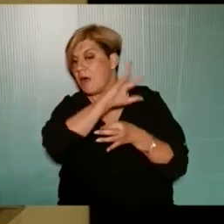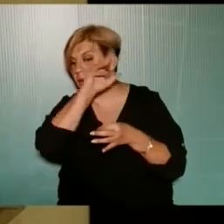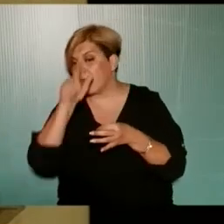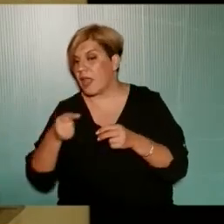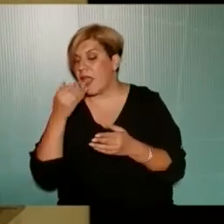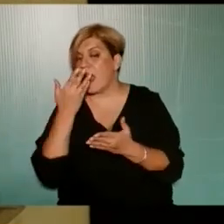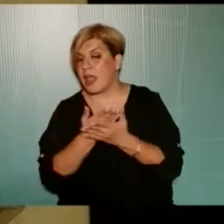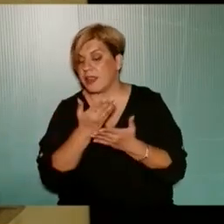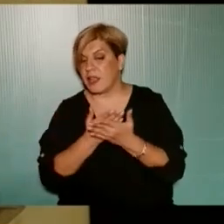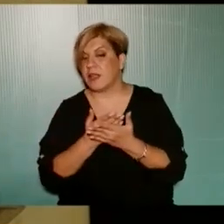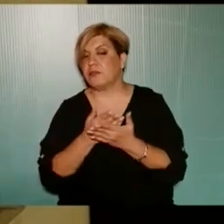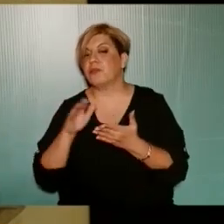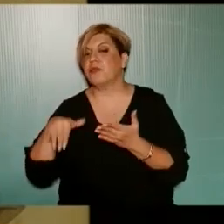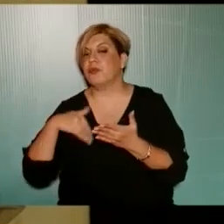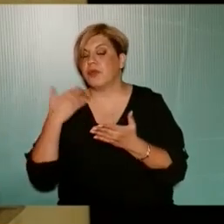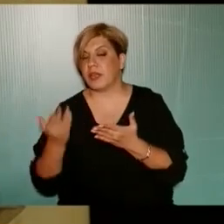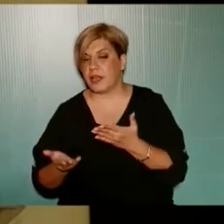ετήματα Τέλος πάντων που είναι